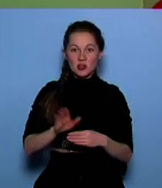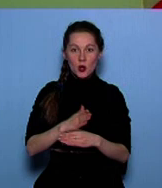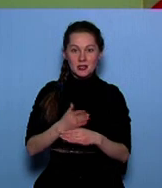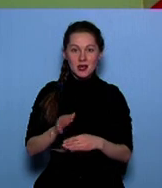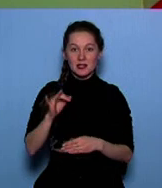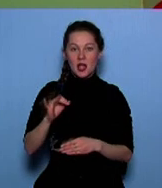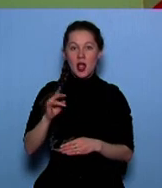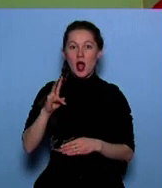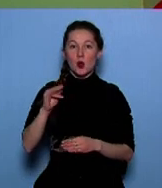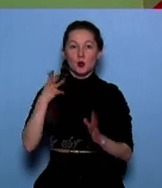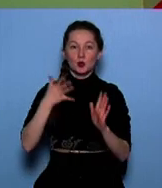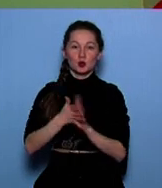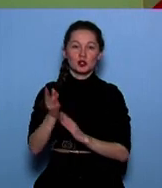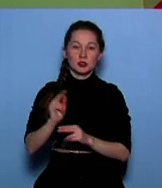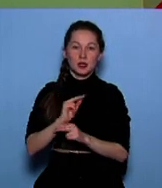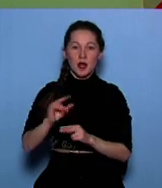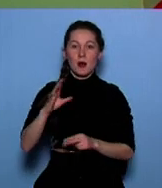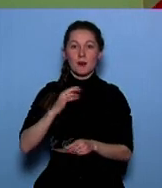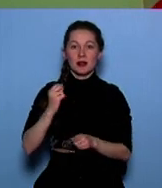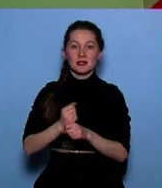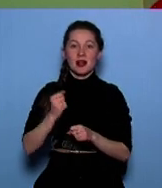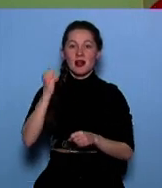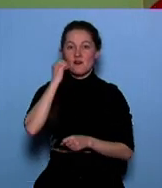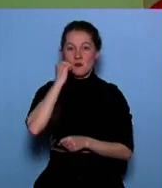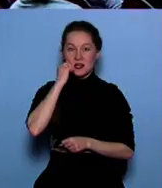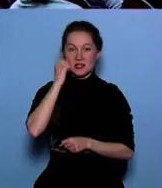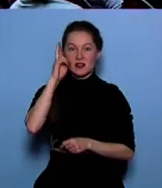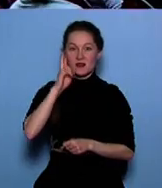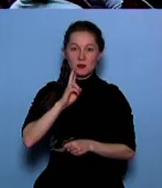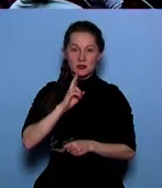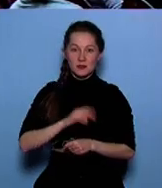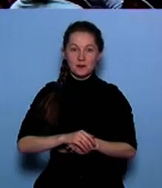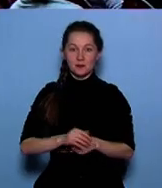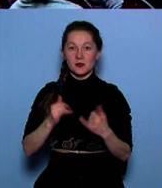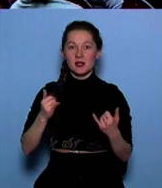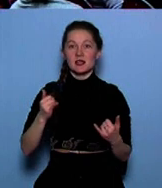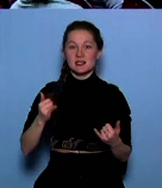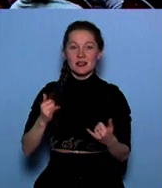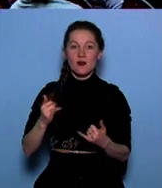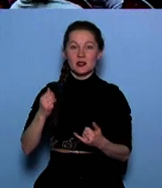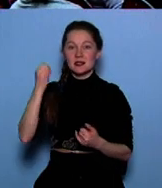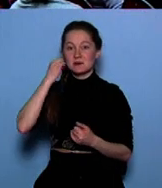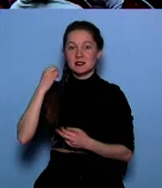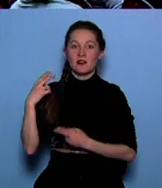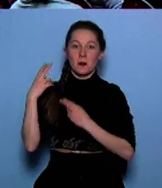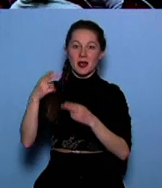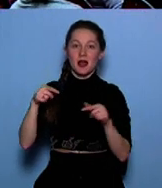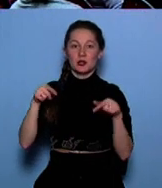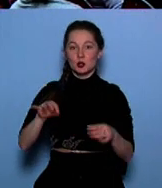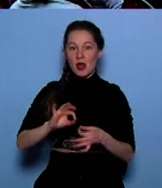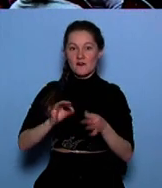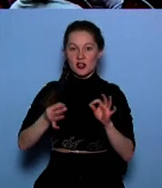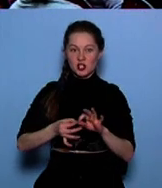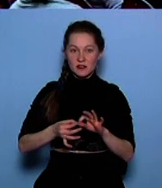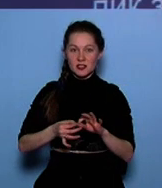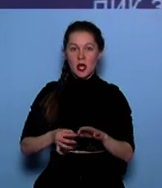лучевую терапию нам делали в рентгенорадиологии в Москве два месяца. А сегодня столичные специалисты сами приехали в Ижевск. К столице